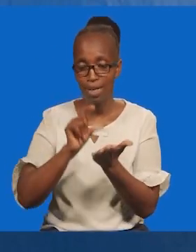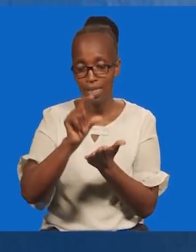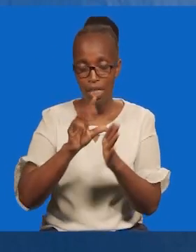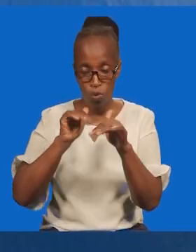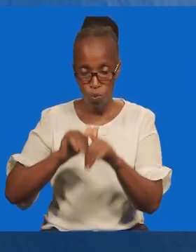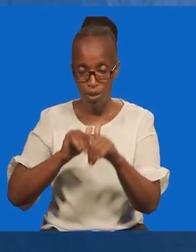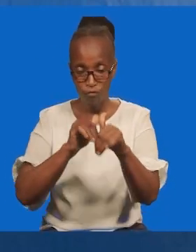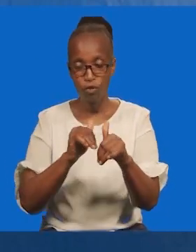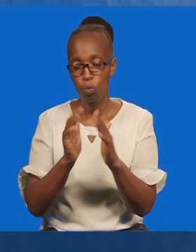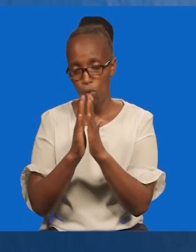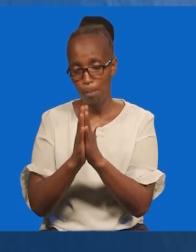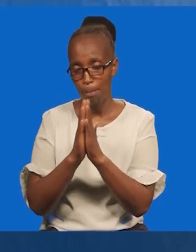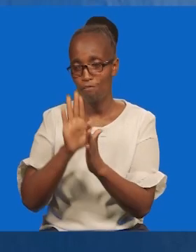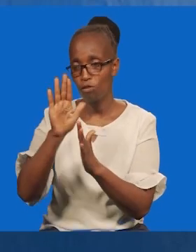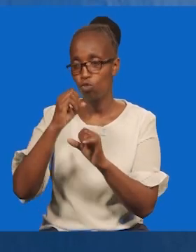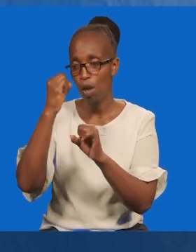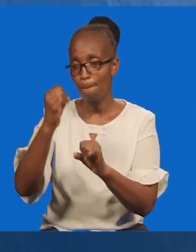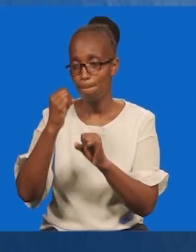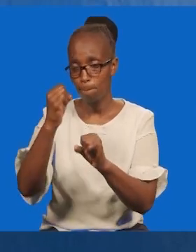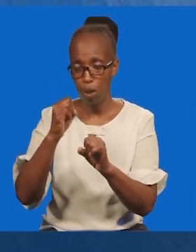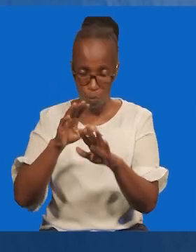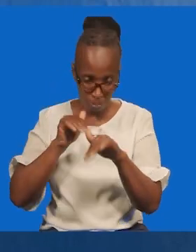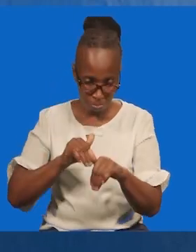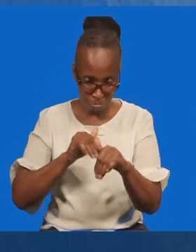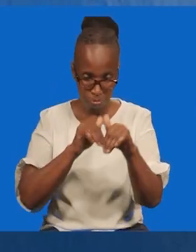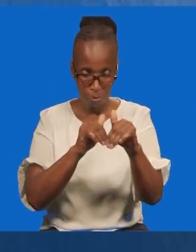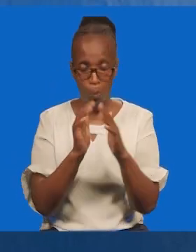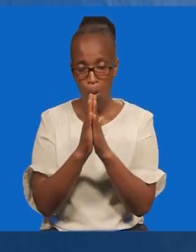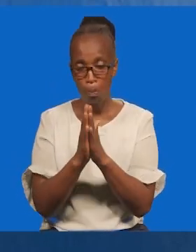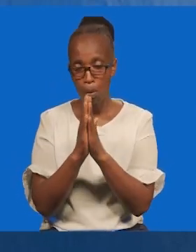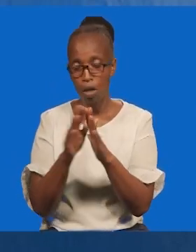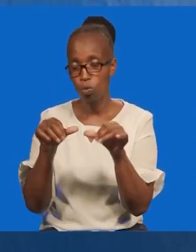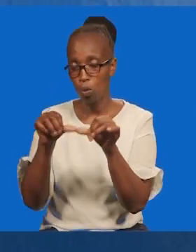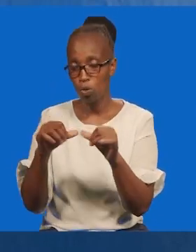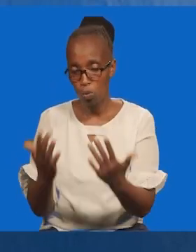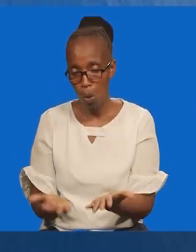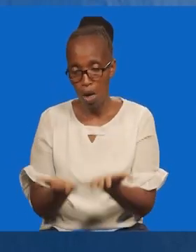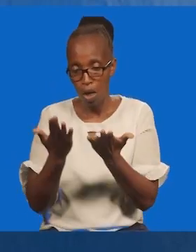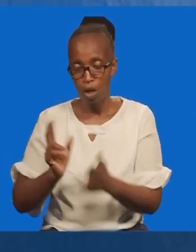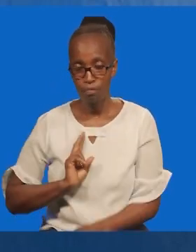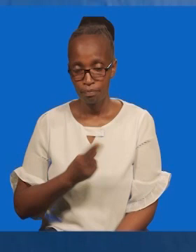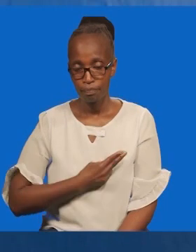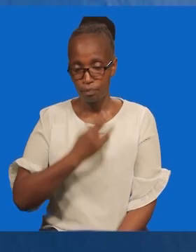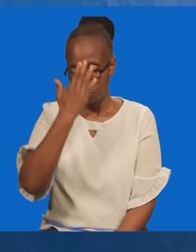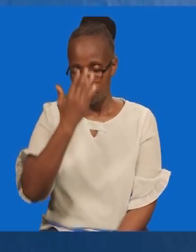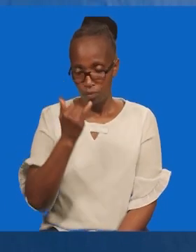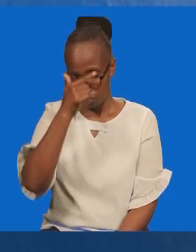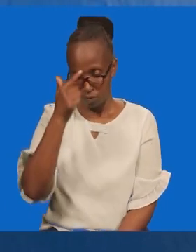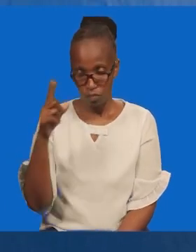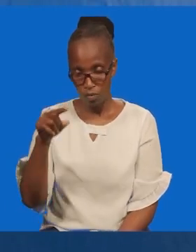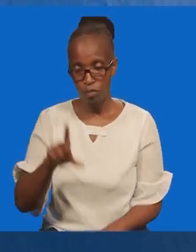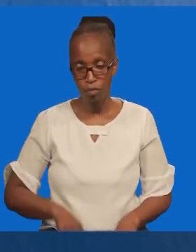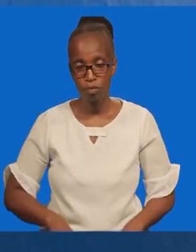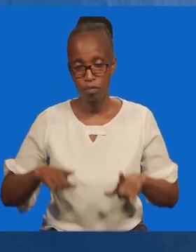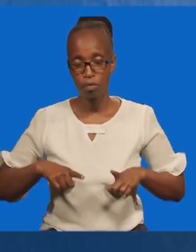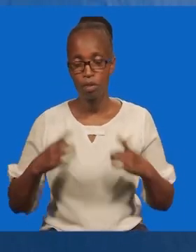zako sikuwa fuate, wacha gufu zako sikaonekane, na wacha mwana famu, ukazidi kutuinua. Kwa sababu wewe ni mwana